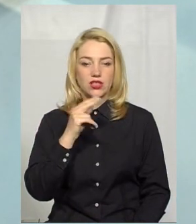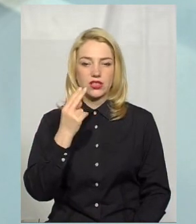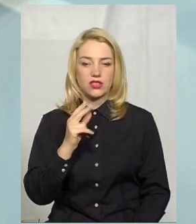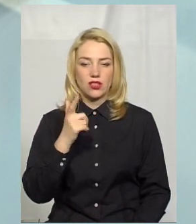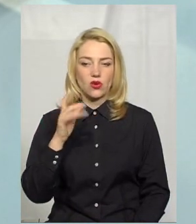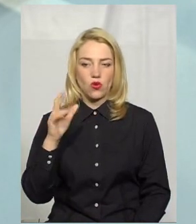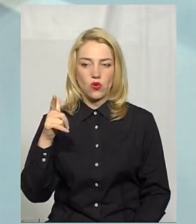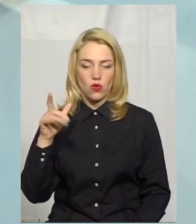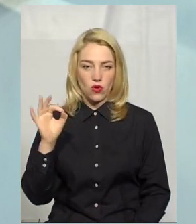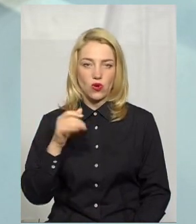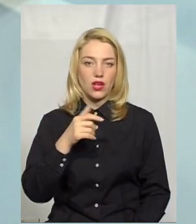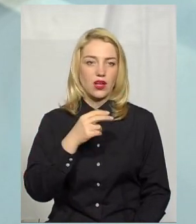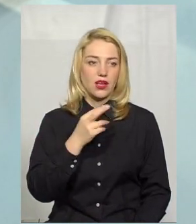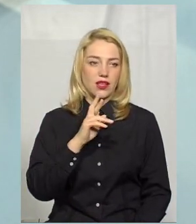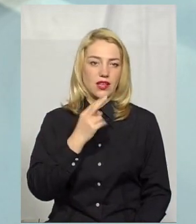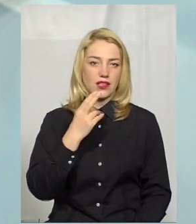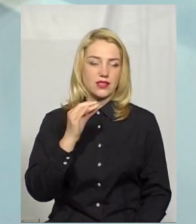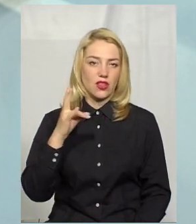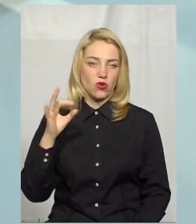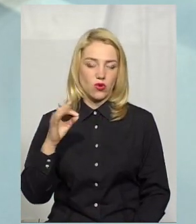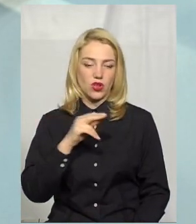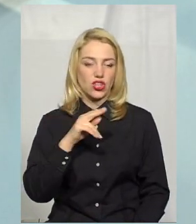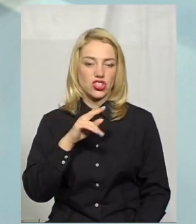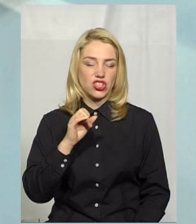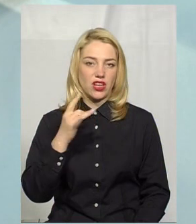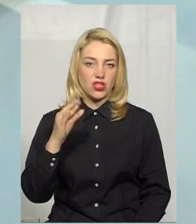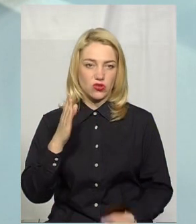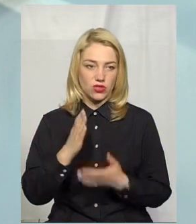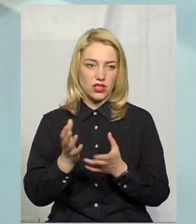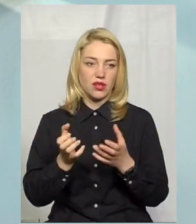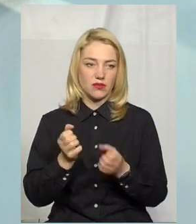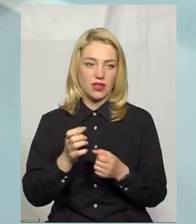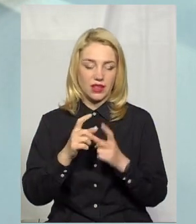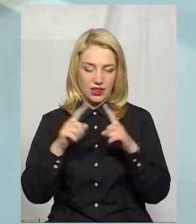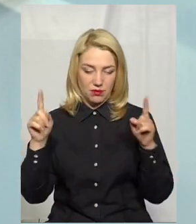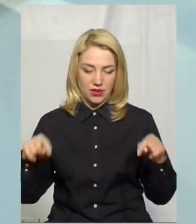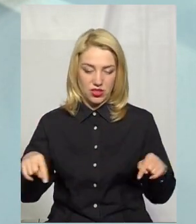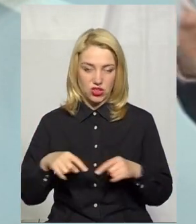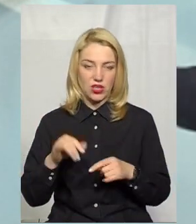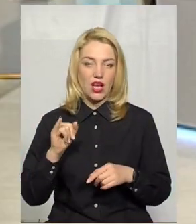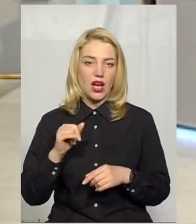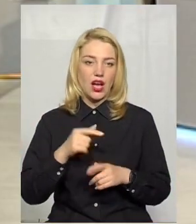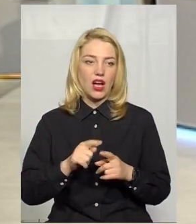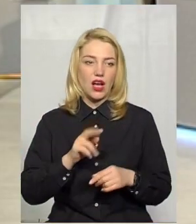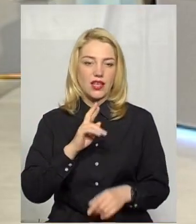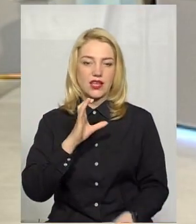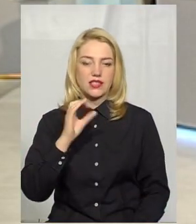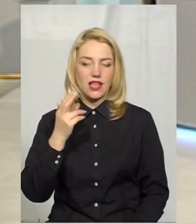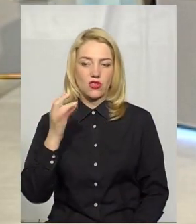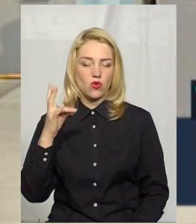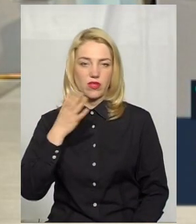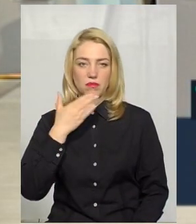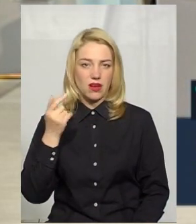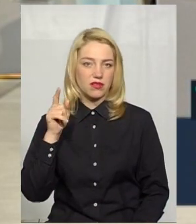Ясенка. Там навіть, якщо я не помню, в Черніцького є табличка, а в Ясенка навіть таблички немає. Тому що там кожне приймання має бути обладнана